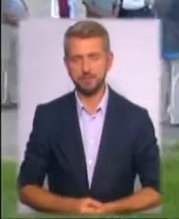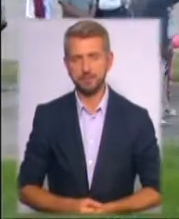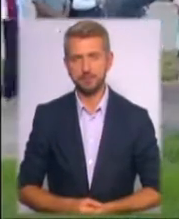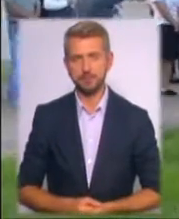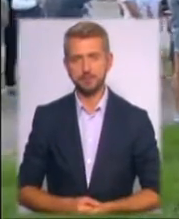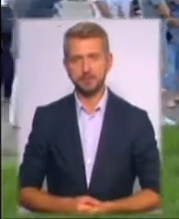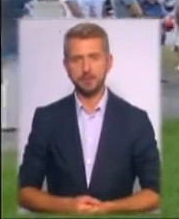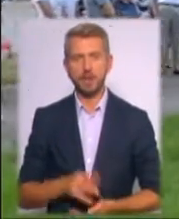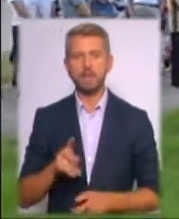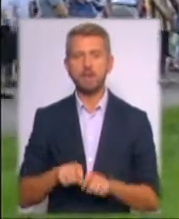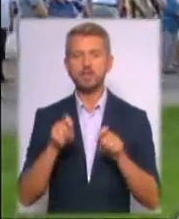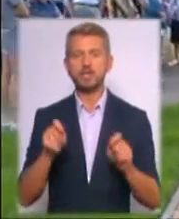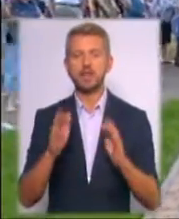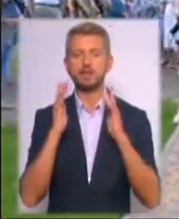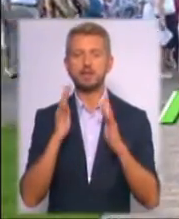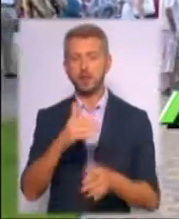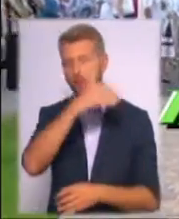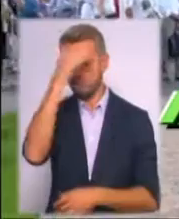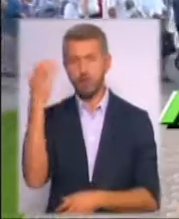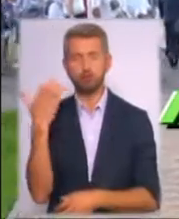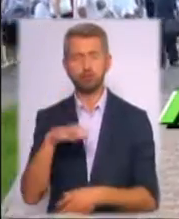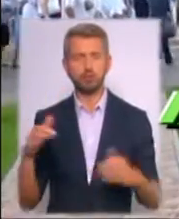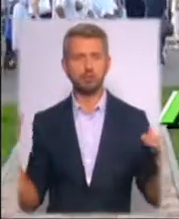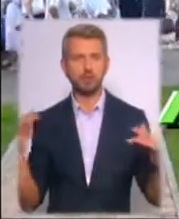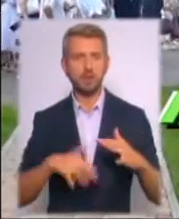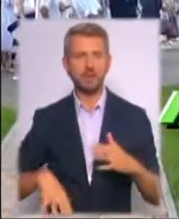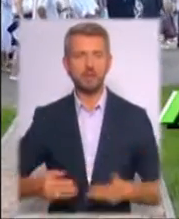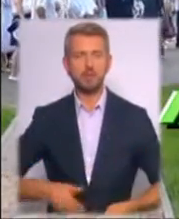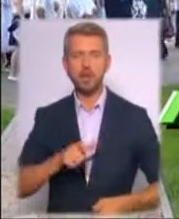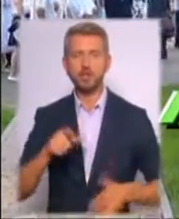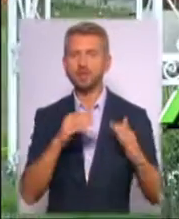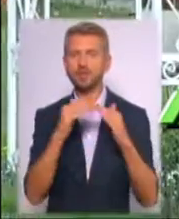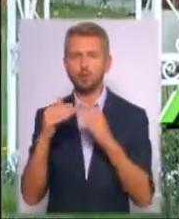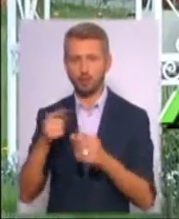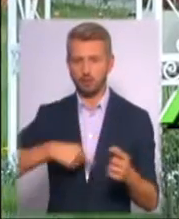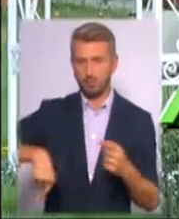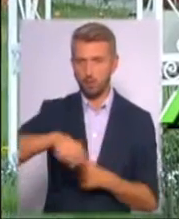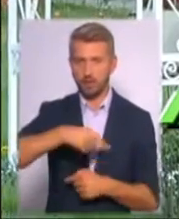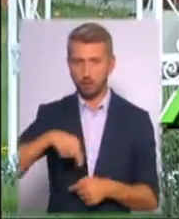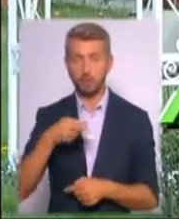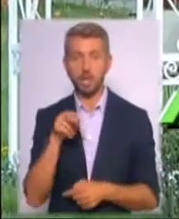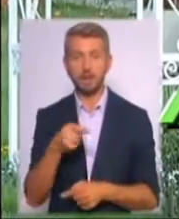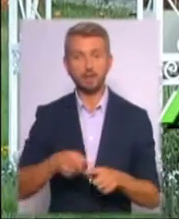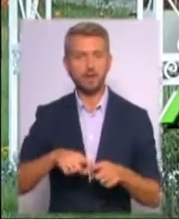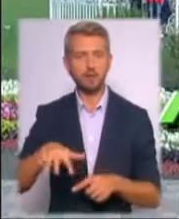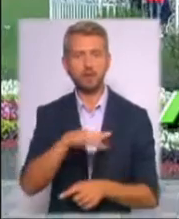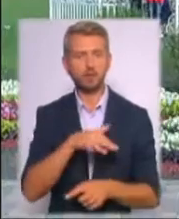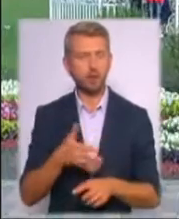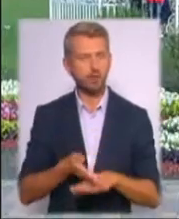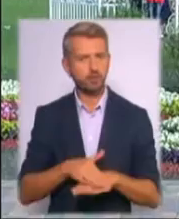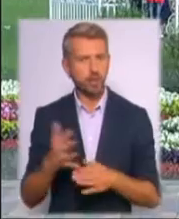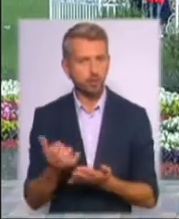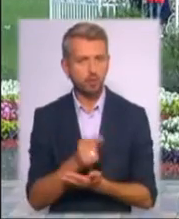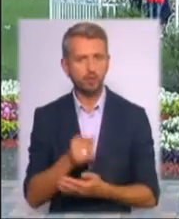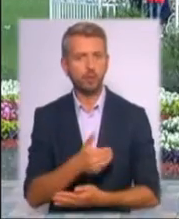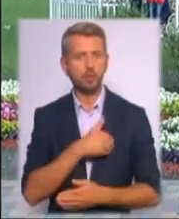На відкриття скверу Небесної сотні зійшлись практично усі мешканці будинків, що поблизу. Для них це територія, важка здобич. Тут